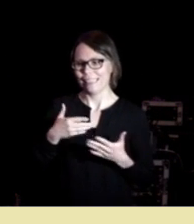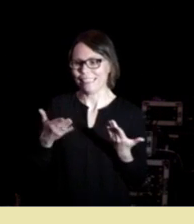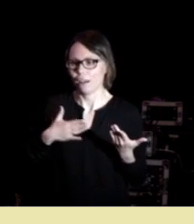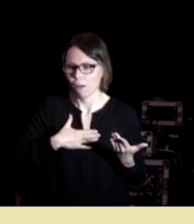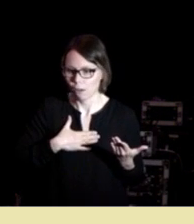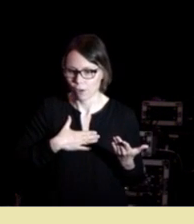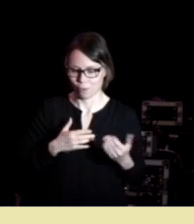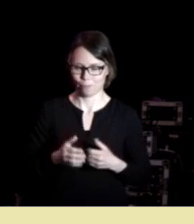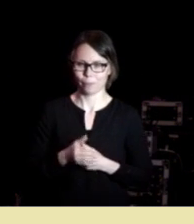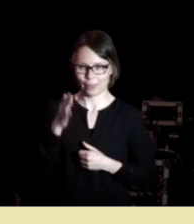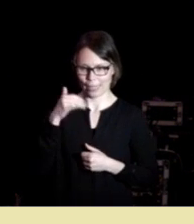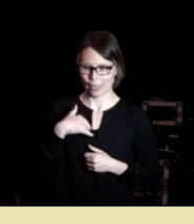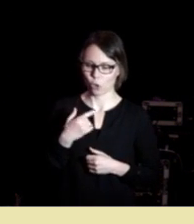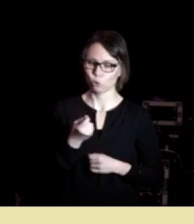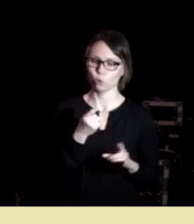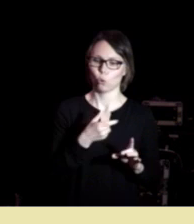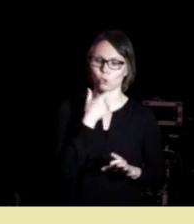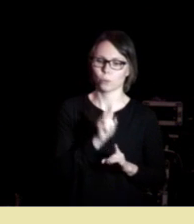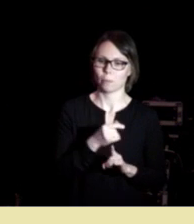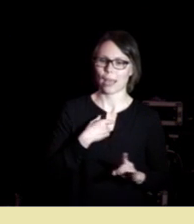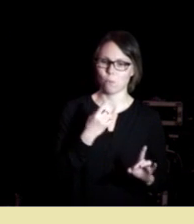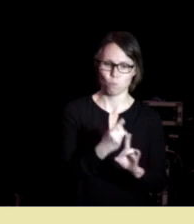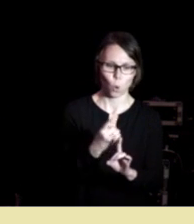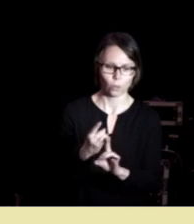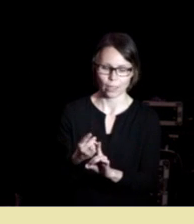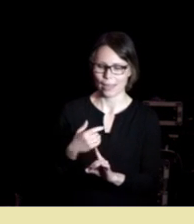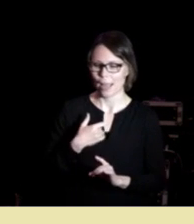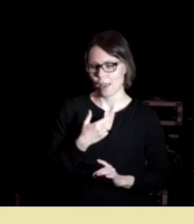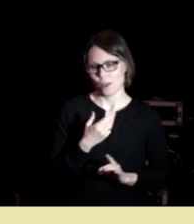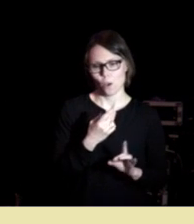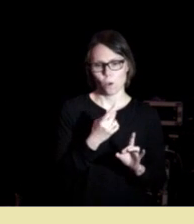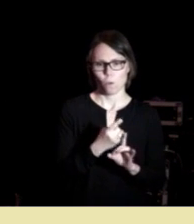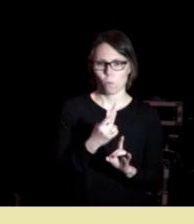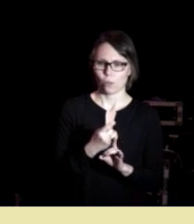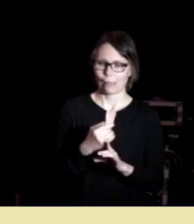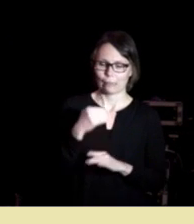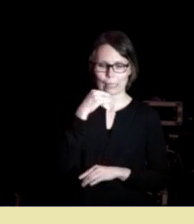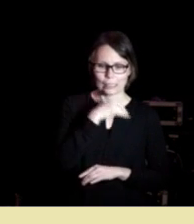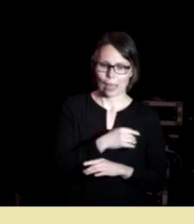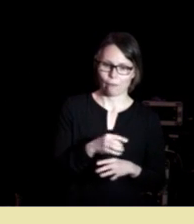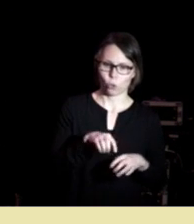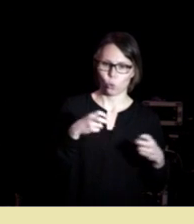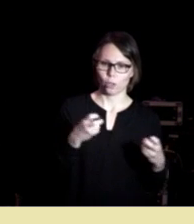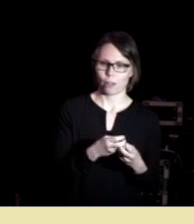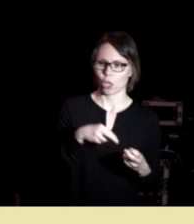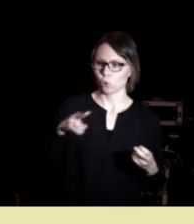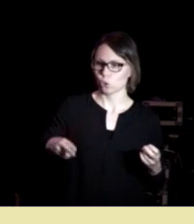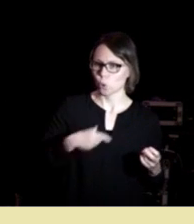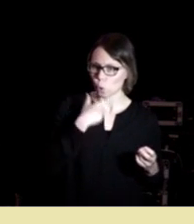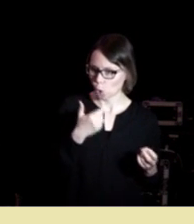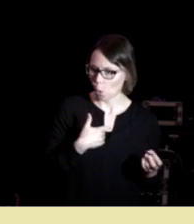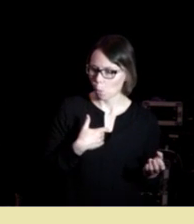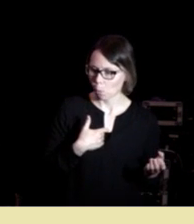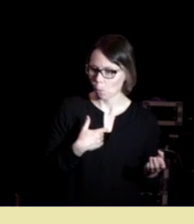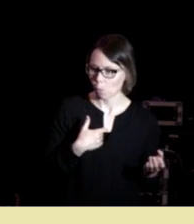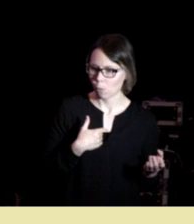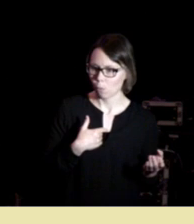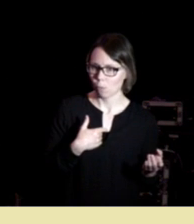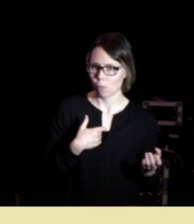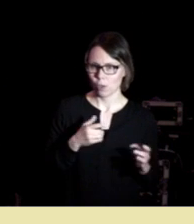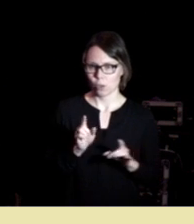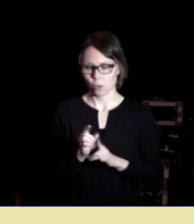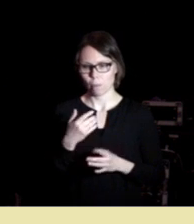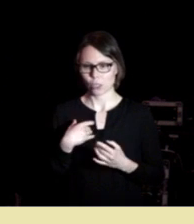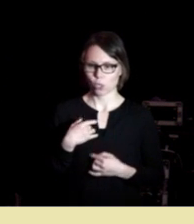Og en del av disse ungdommene som jeg møter altså nå møter jeg et skjevt utvalg av norsk ungdom. Varfor jeg har sagt det? Jeg har derfor et litt